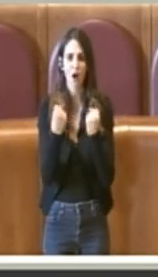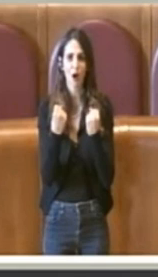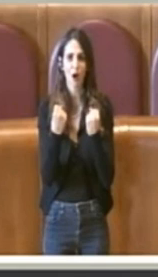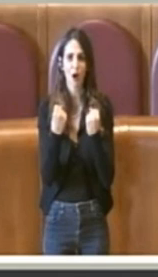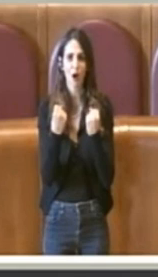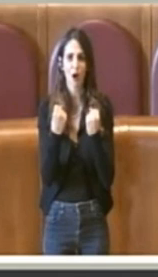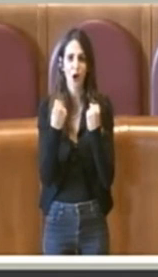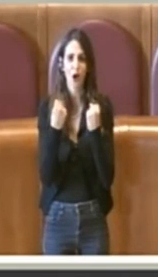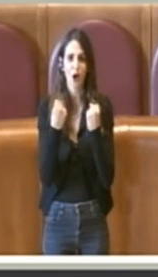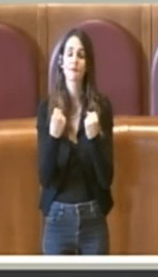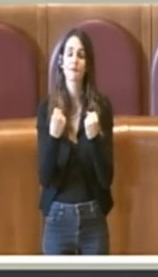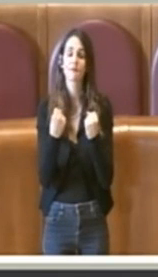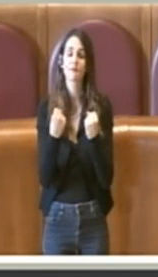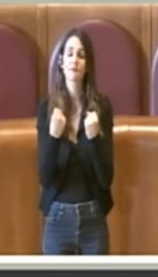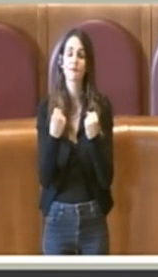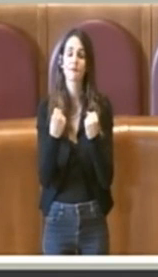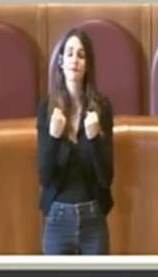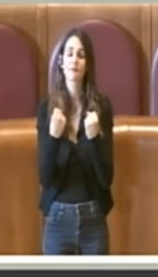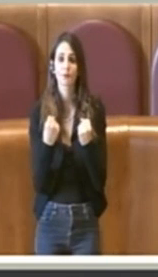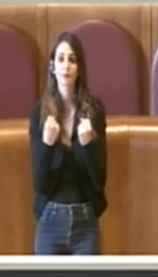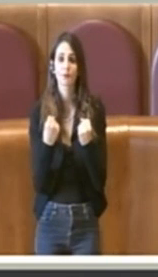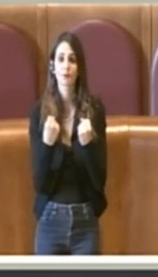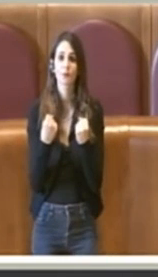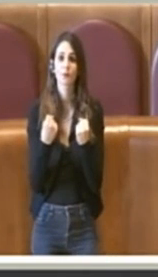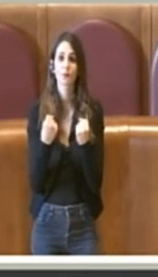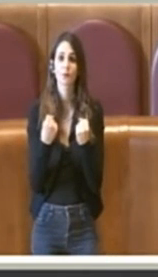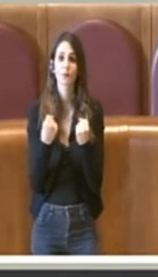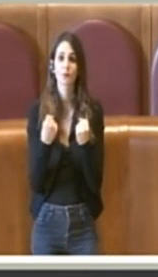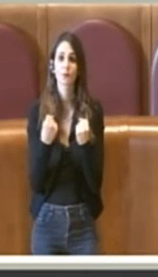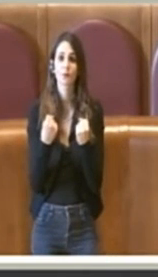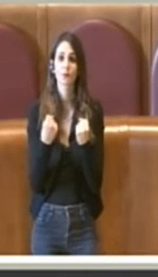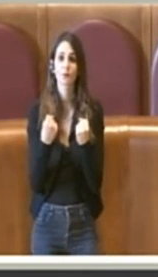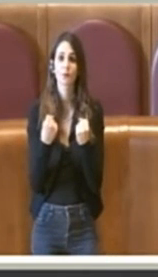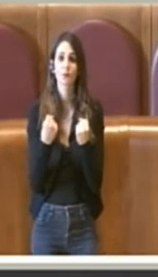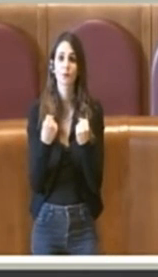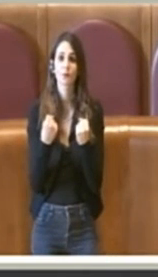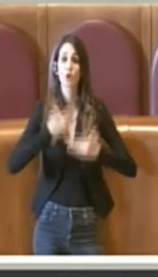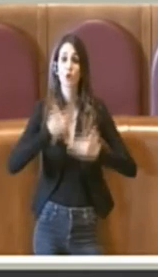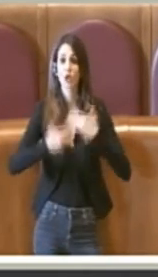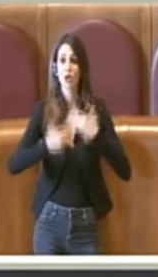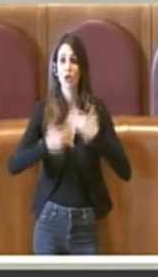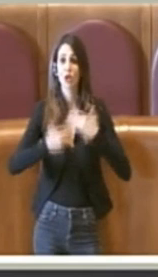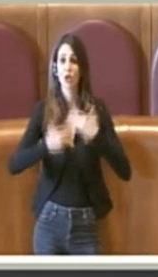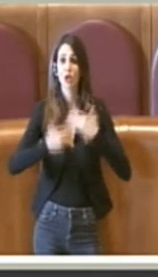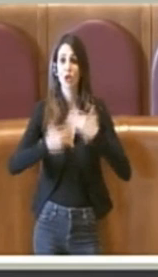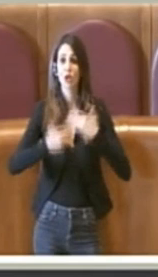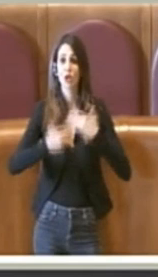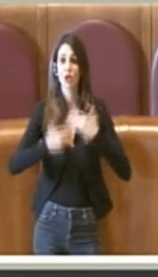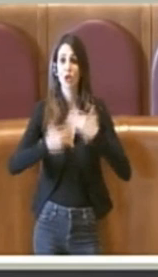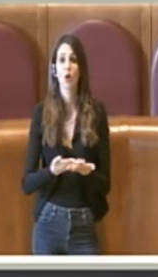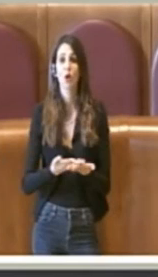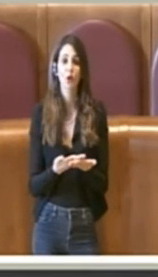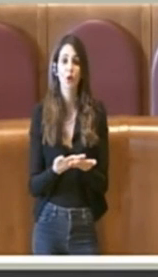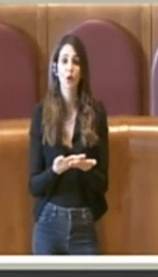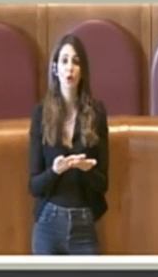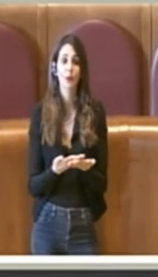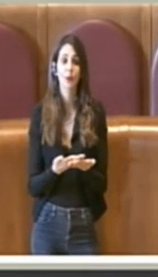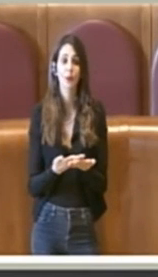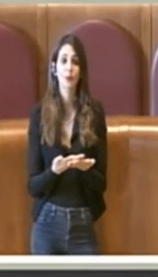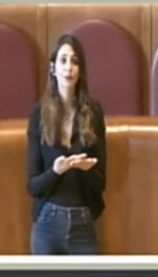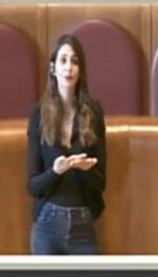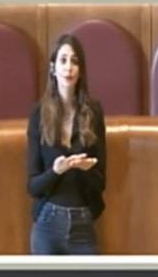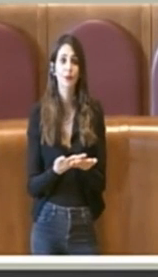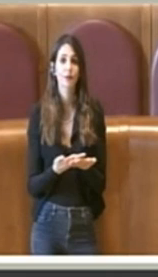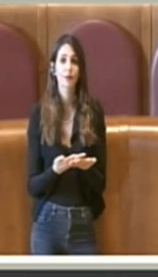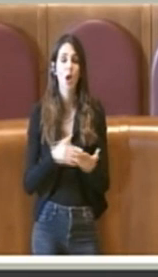che la validità di tutti in Ullaosta e di tutta la procedura non sia ancora, non si